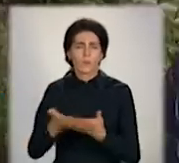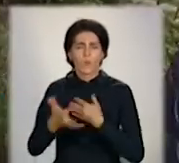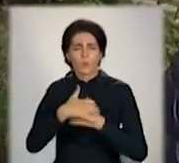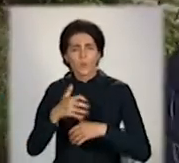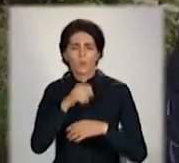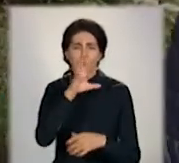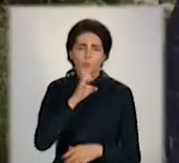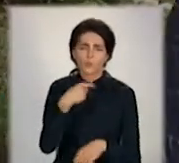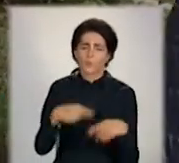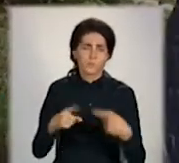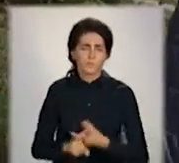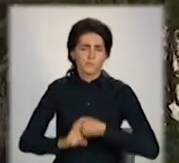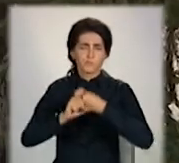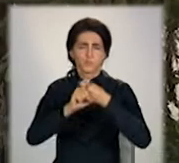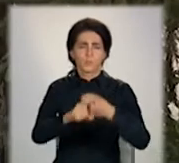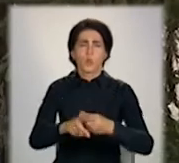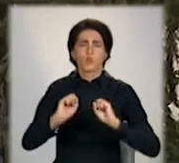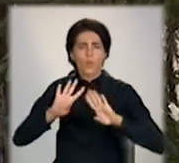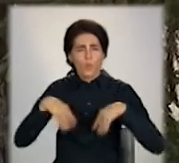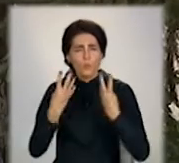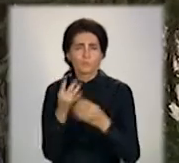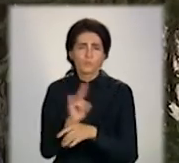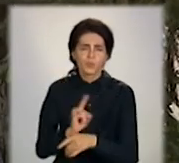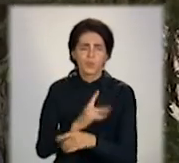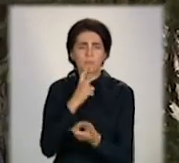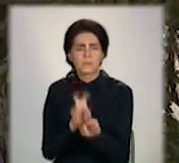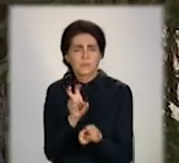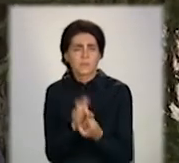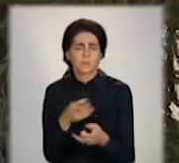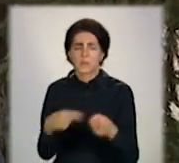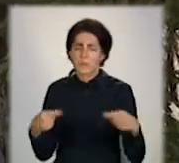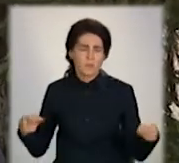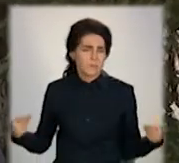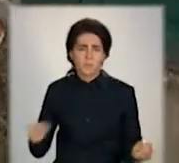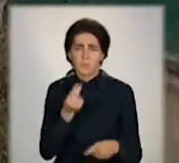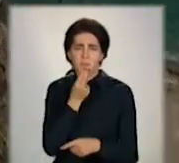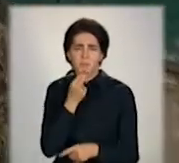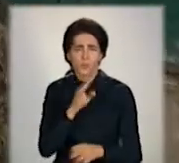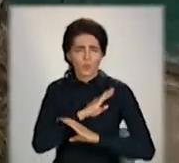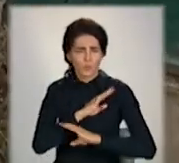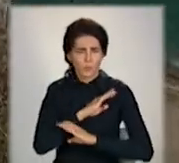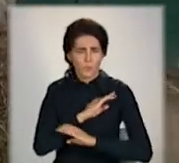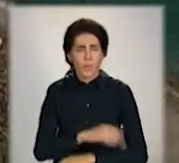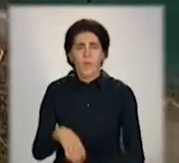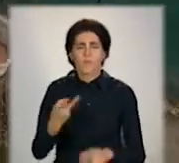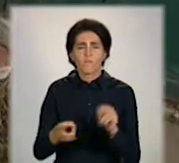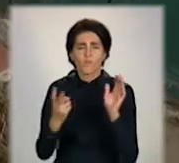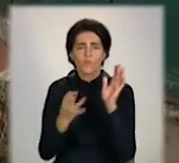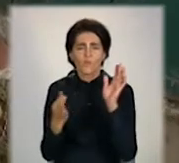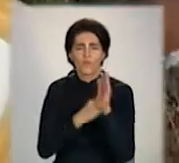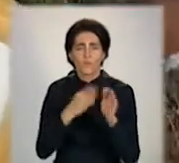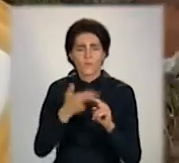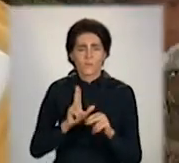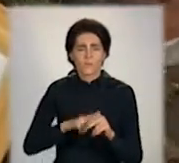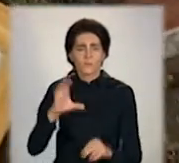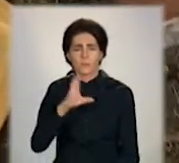-собаки, йожики, мишки, криски. Тому що питаються трупами. 28 вересня. Оголошено днем